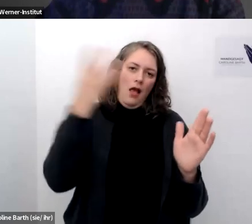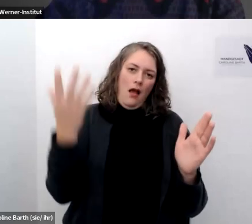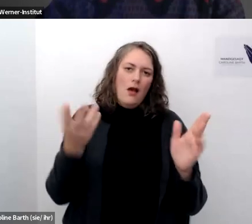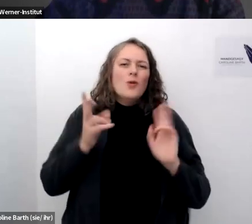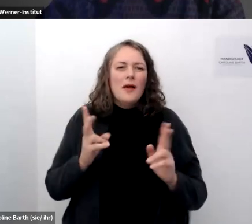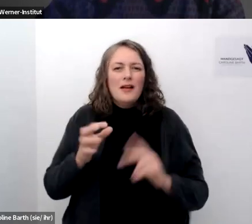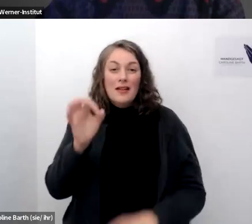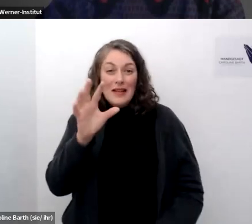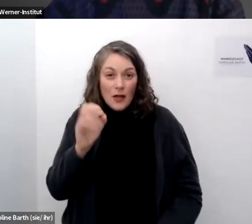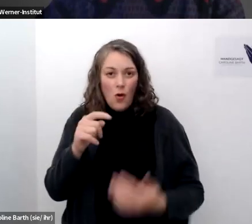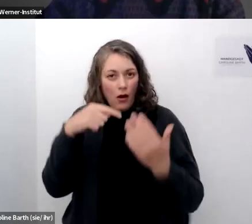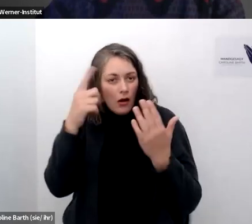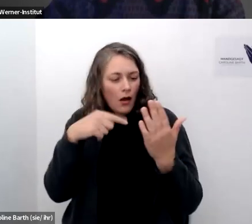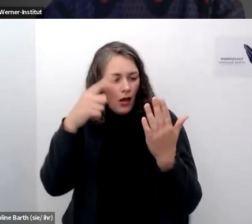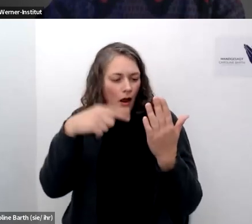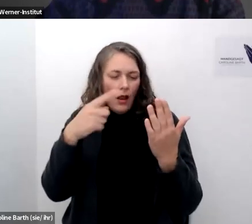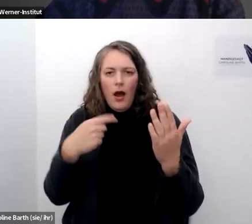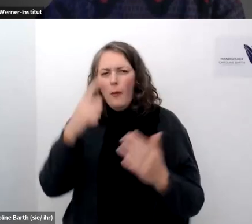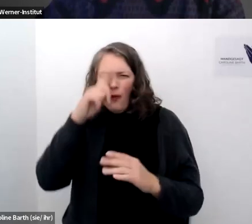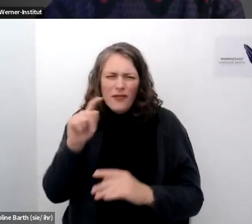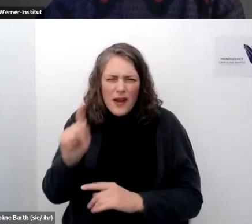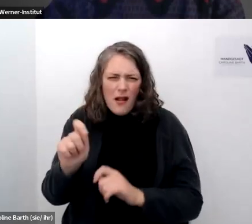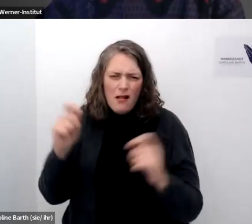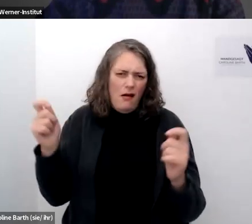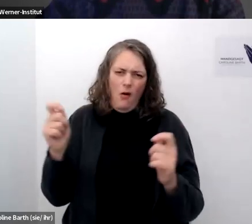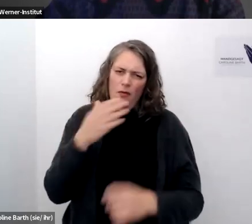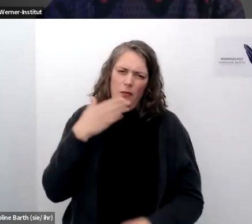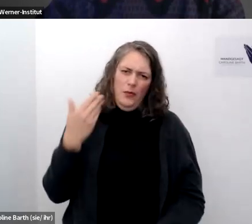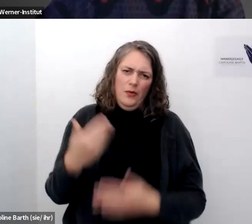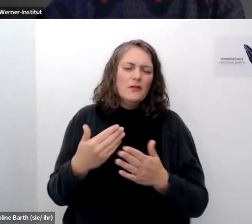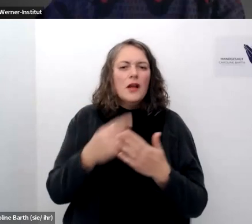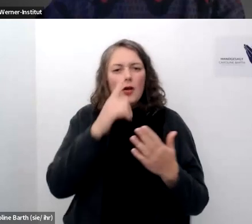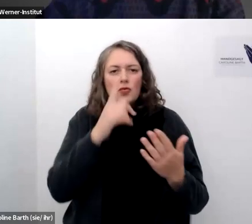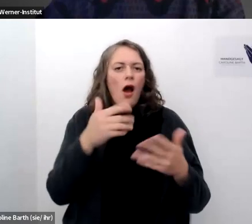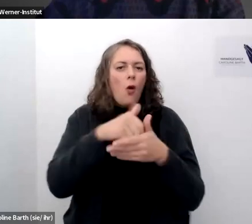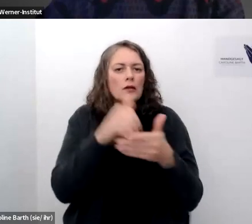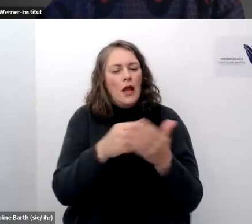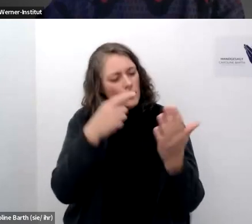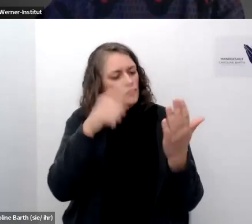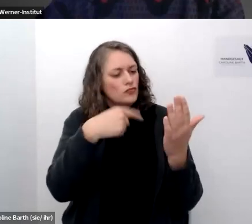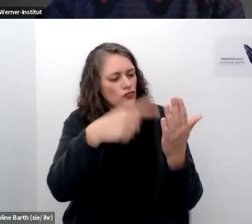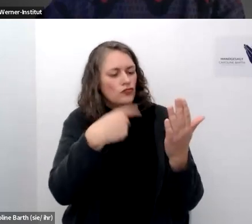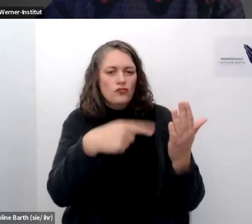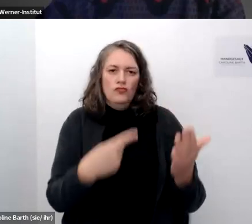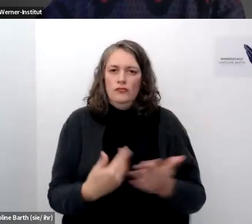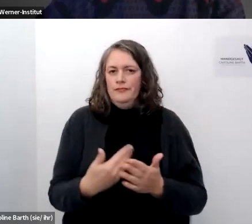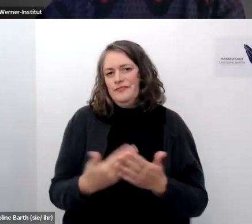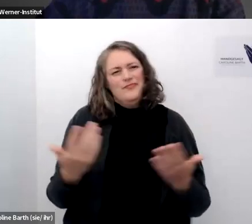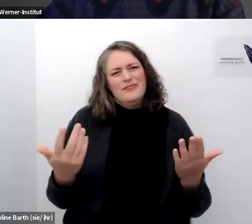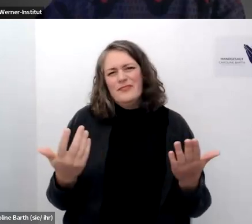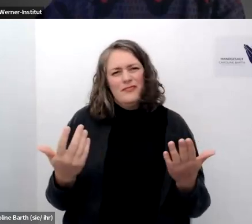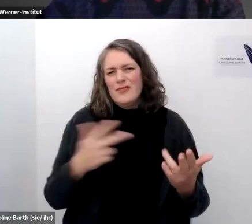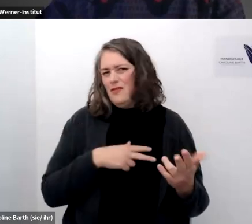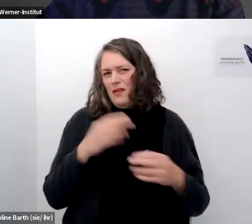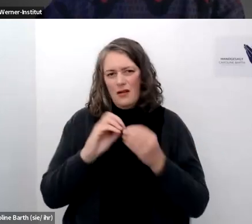als tik tok user nicht mache dann gucke ich mir das an und wischst weiter und dann kommt der nächste content so irgendwie das heißt das ist auf jeden Fall ein problem was hier auch